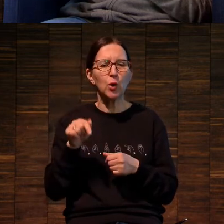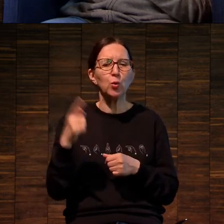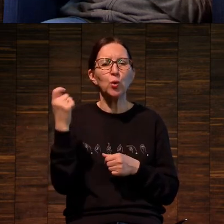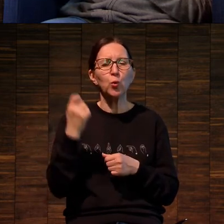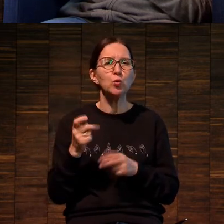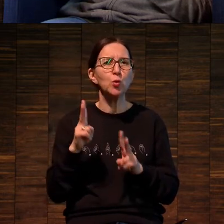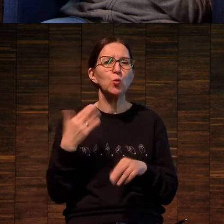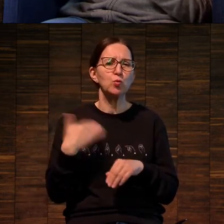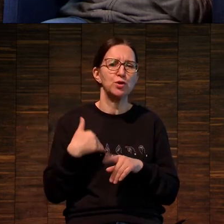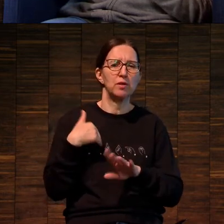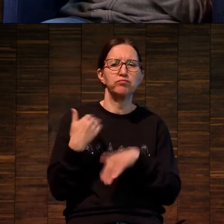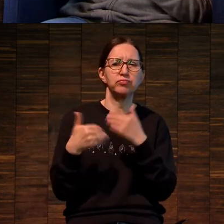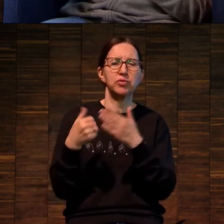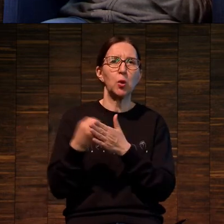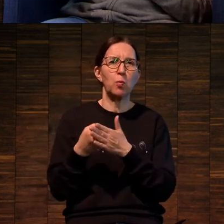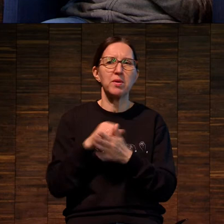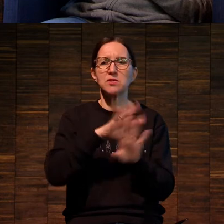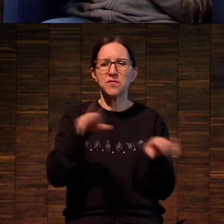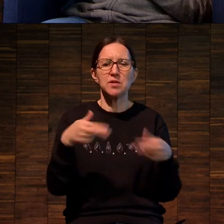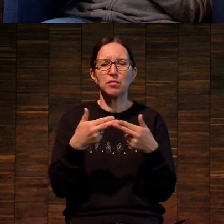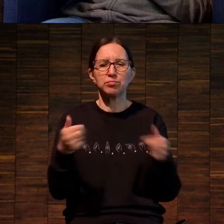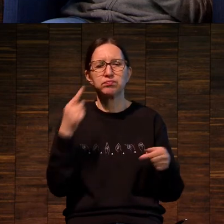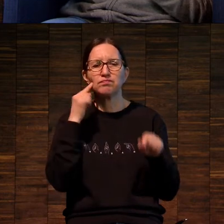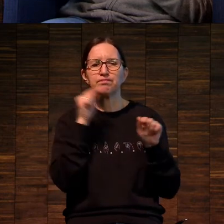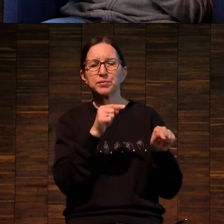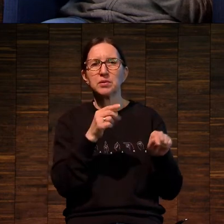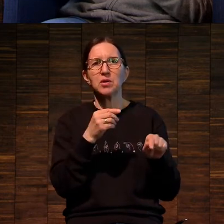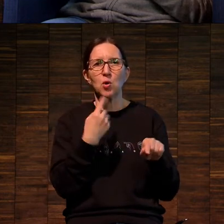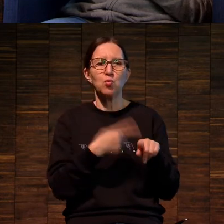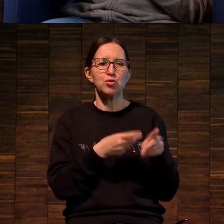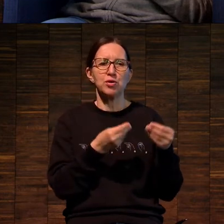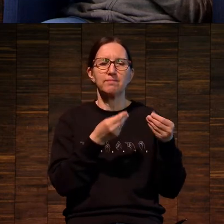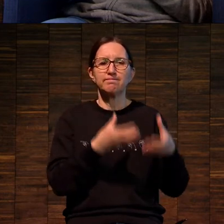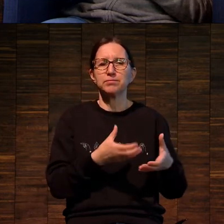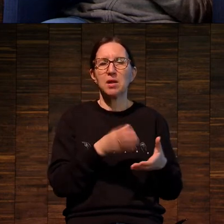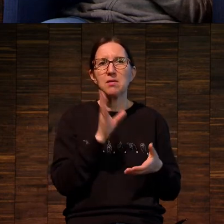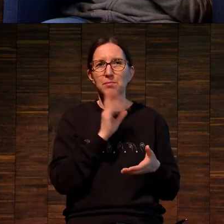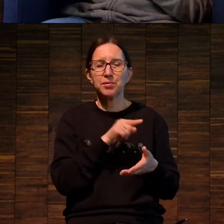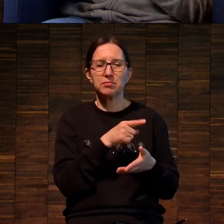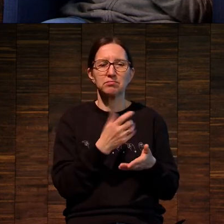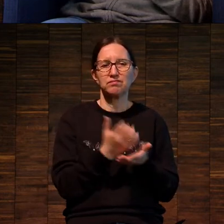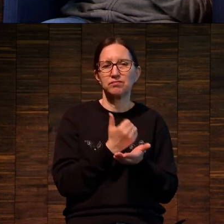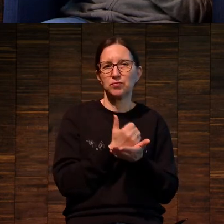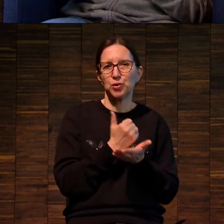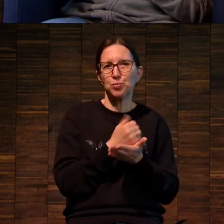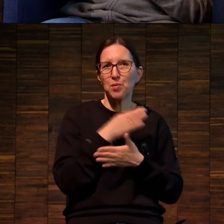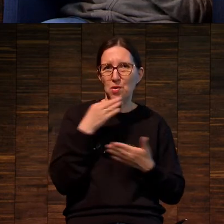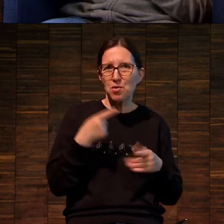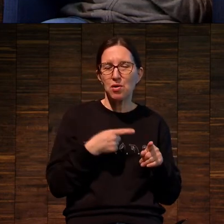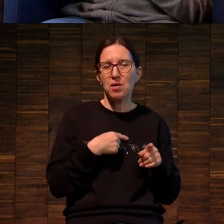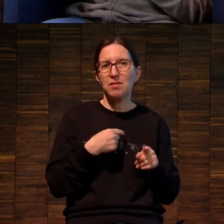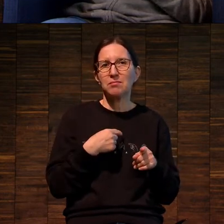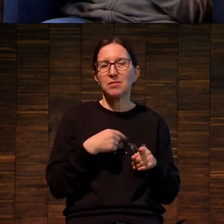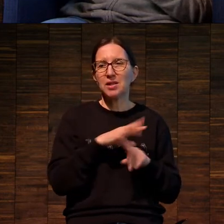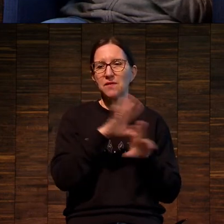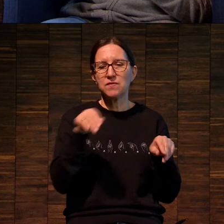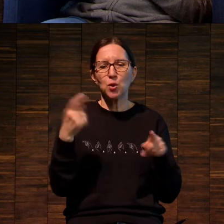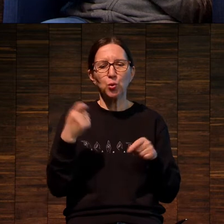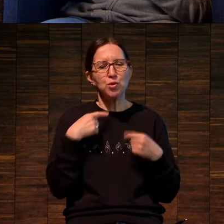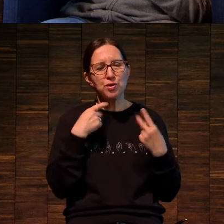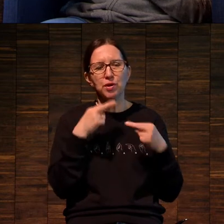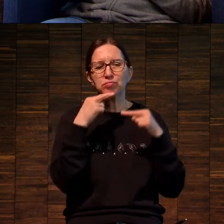художник, который добился признания на рынке, институционального признания обязательно